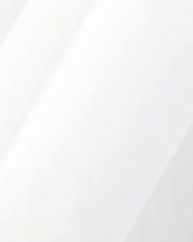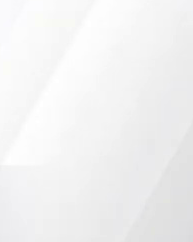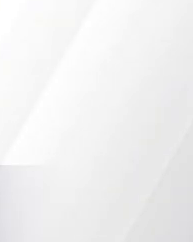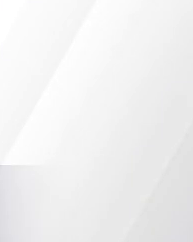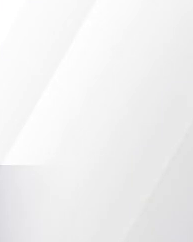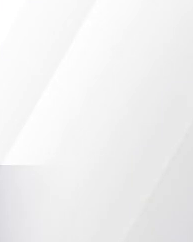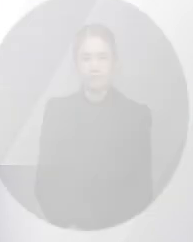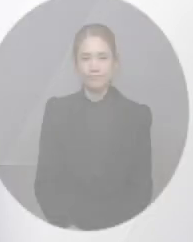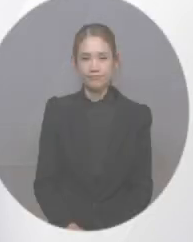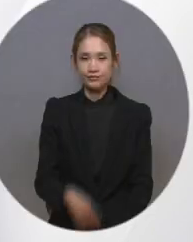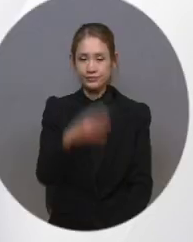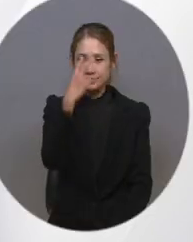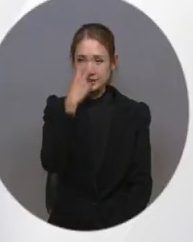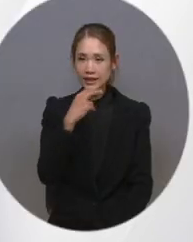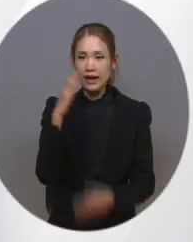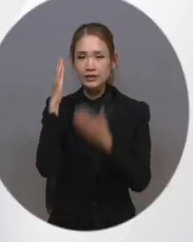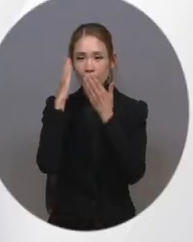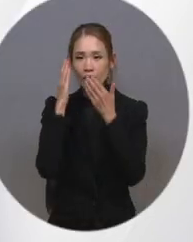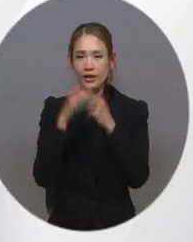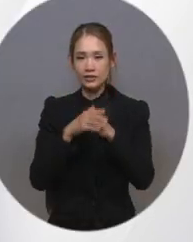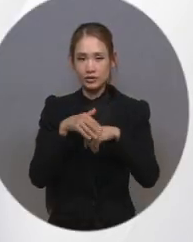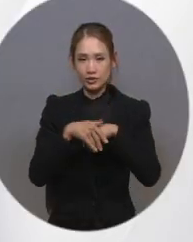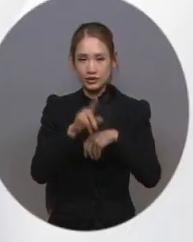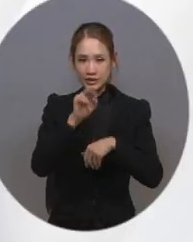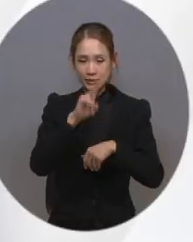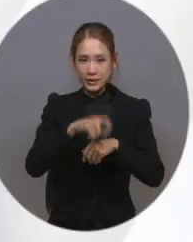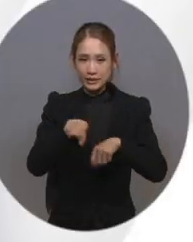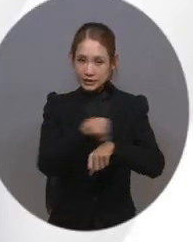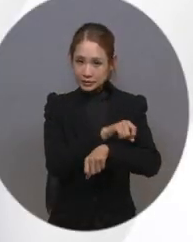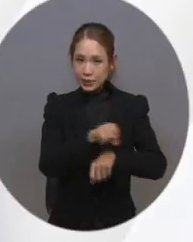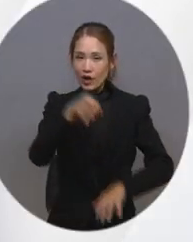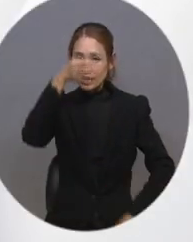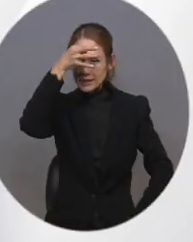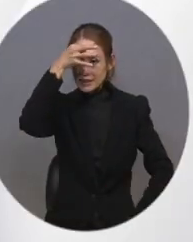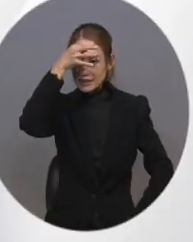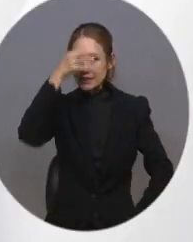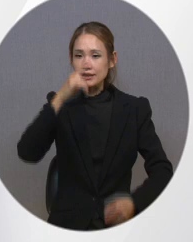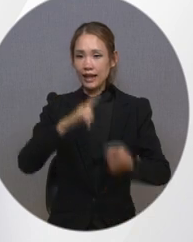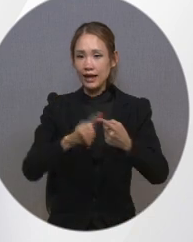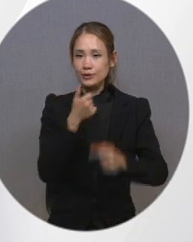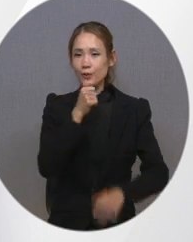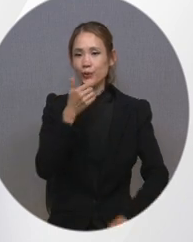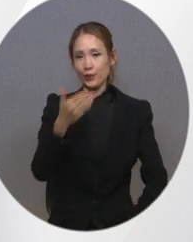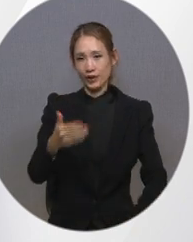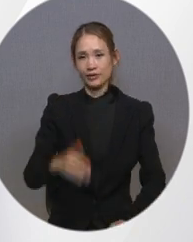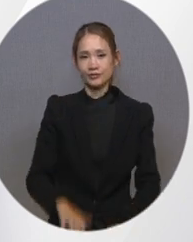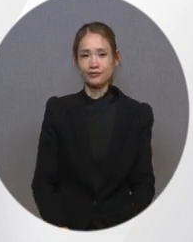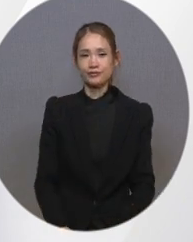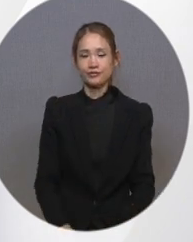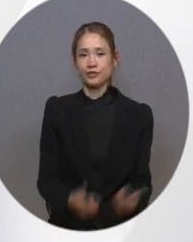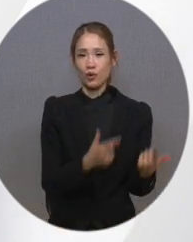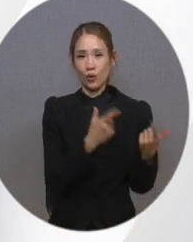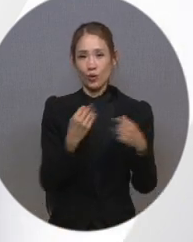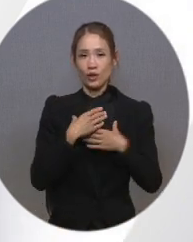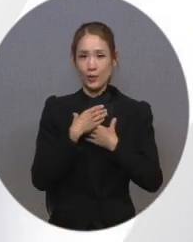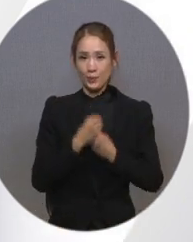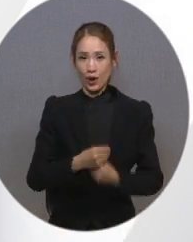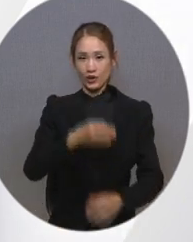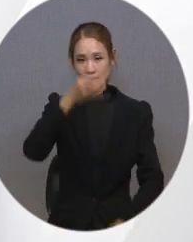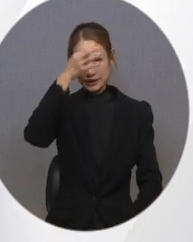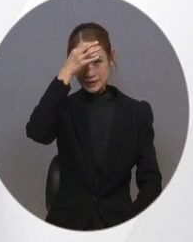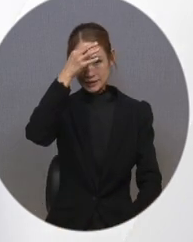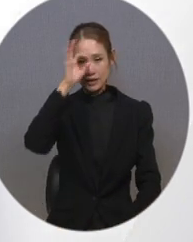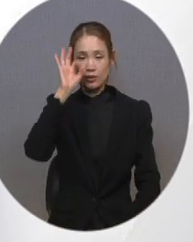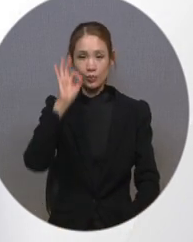시각 청각장애인용 TV 특화 기능에 대해서 알아보겠습니다. 먼저 공통 편의 기능을 살펴본 후